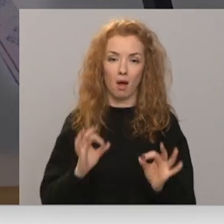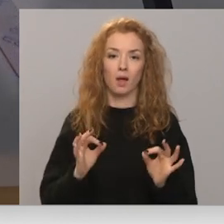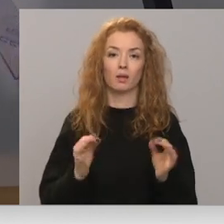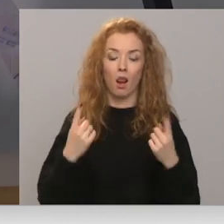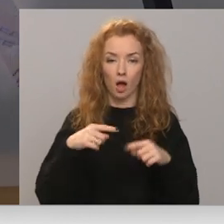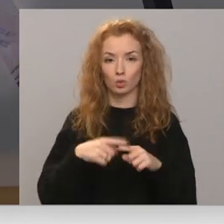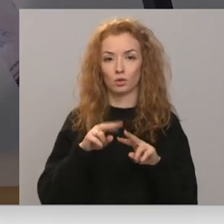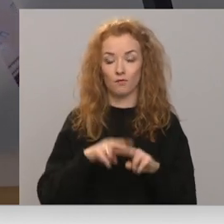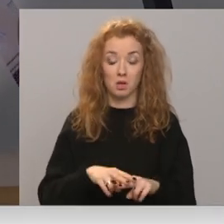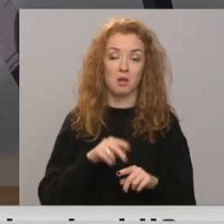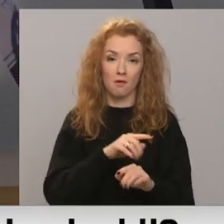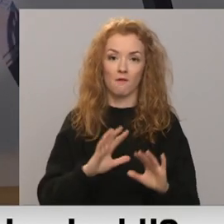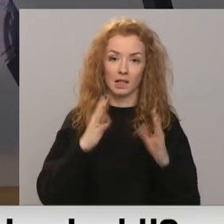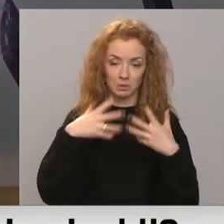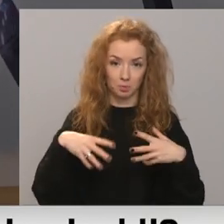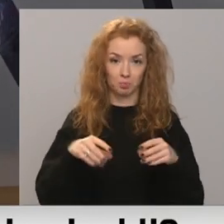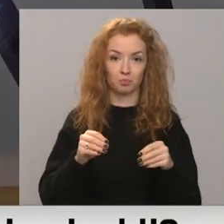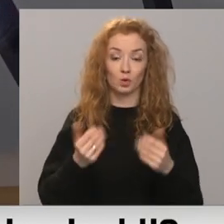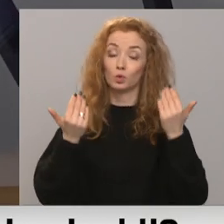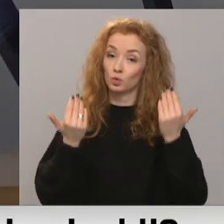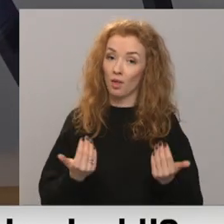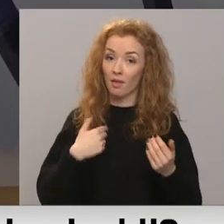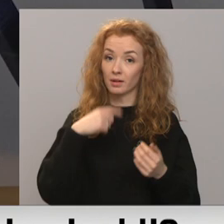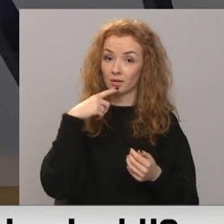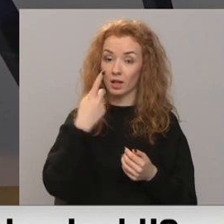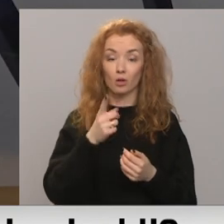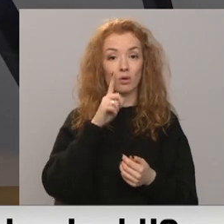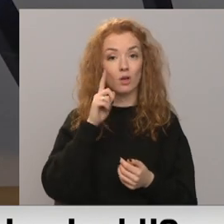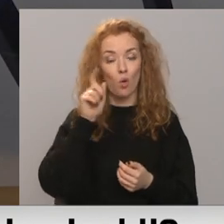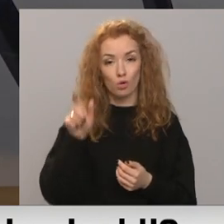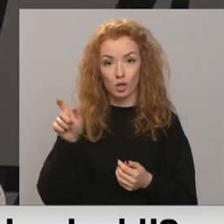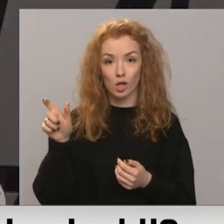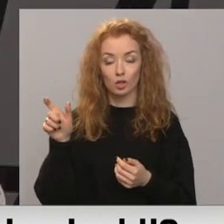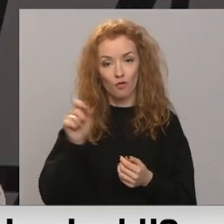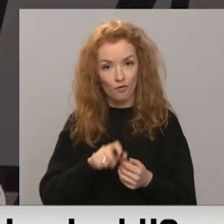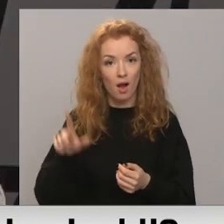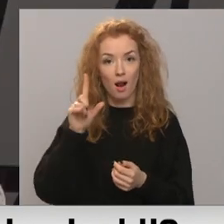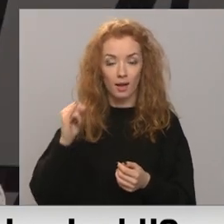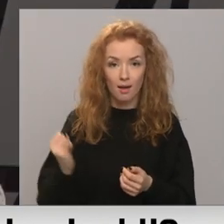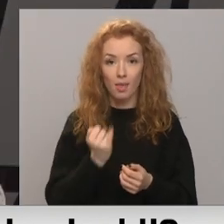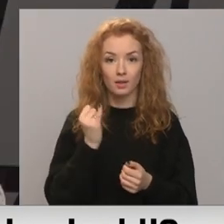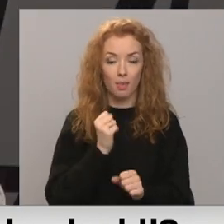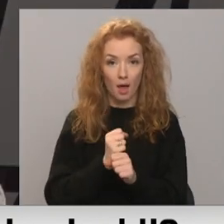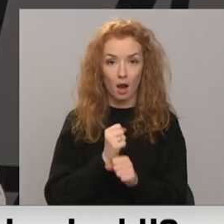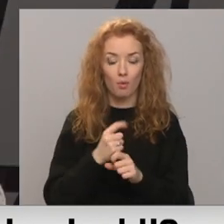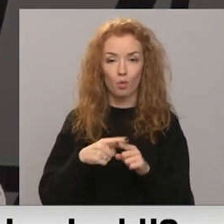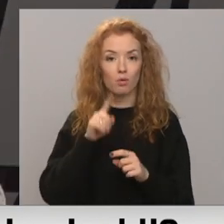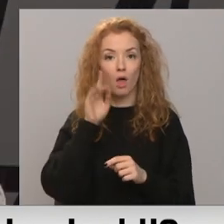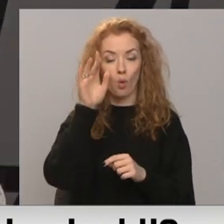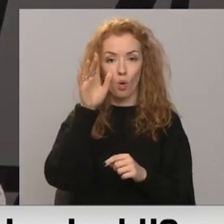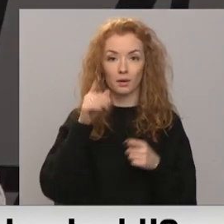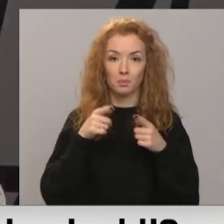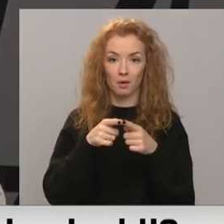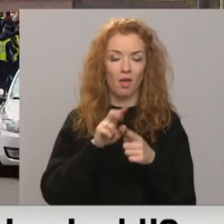vieta, un tas nostrādāja. Un šodien es teiktu, ka jaunieši aizvien vairāk ir ientasēti darbā un nākotnes perspektīvā,